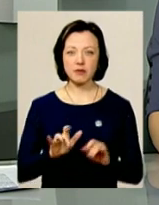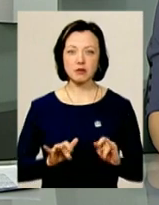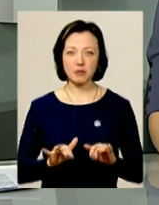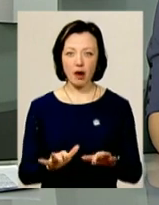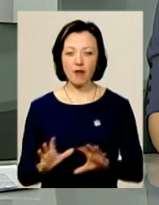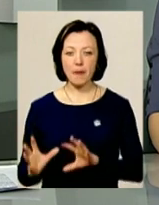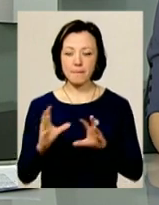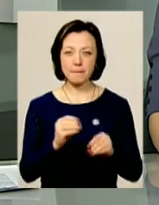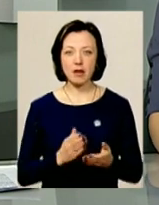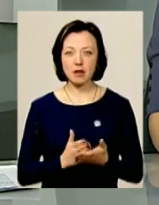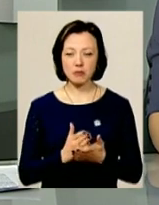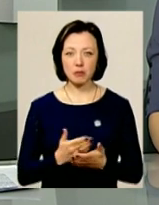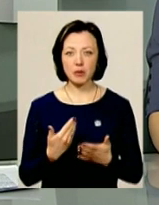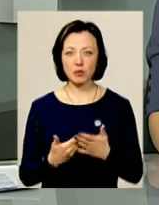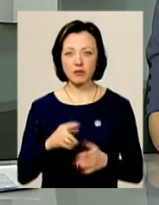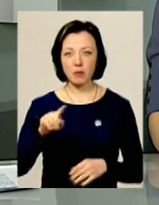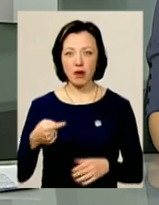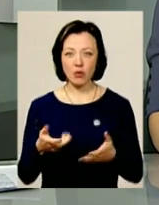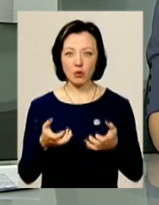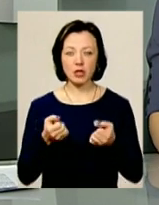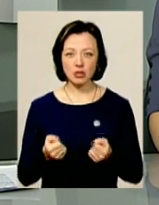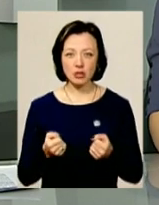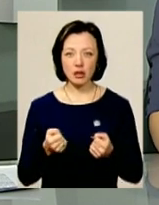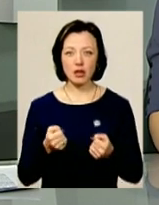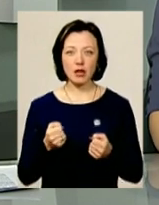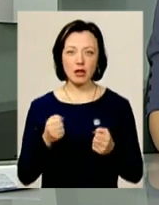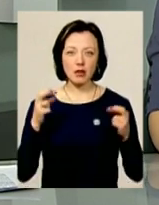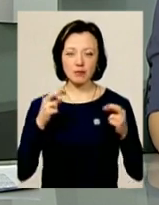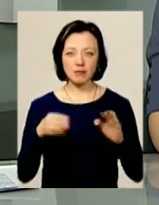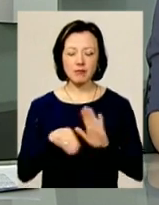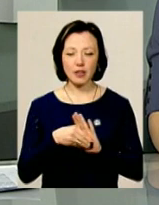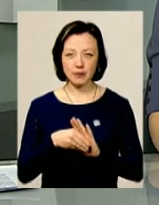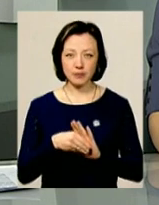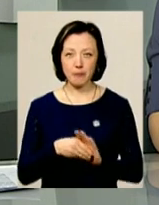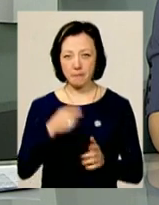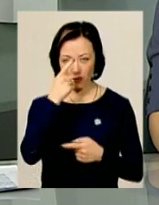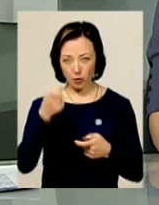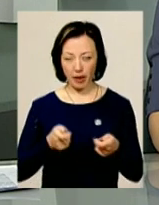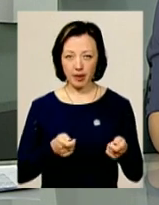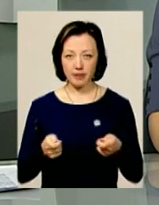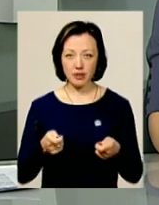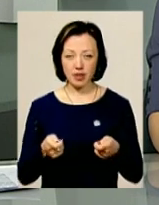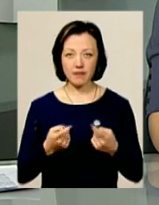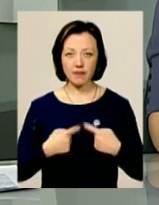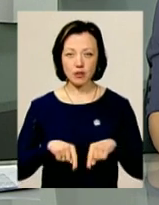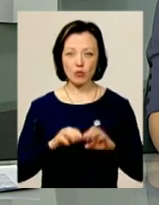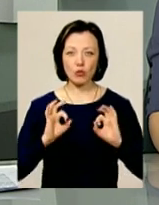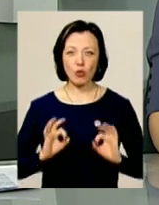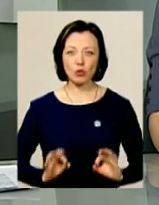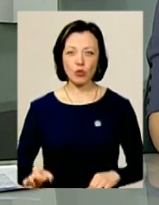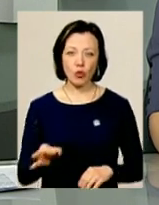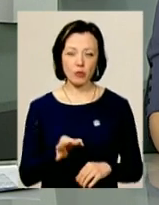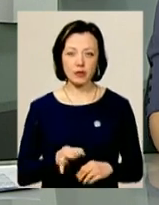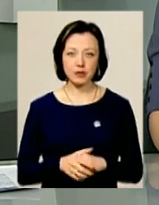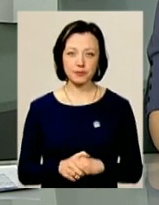міграційника, якого підозрюють у вимаганні та одержанні неправомірної вигоди. Про це повідомив керівник галузевого відділу прокуратури області